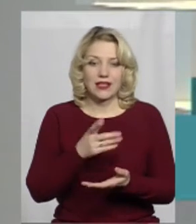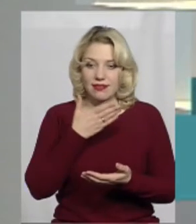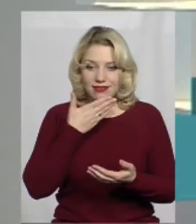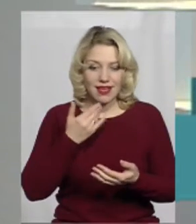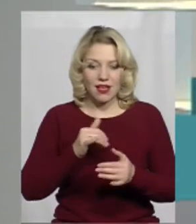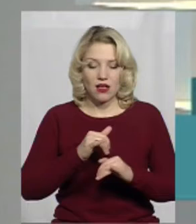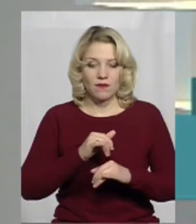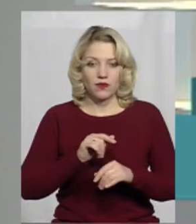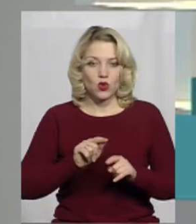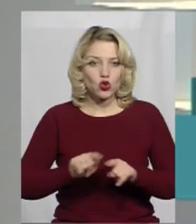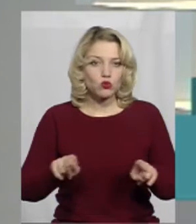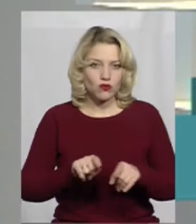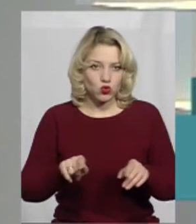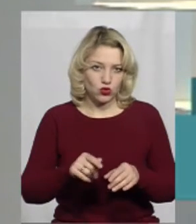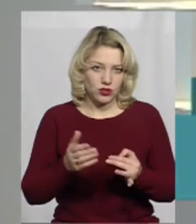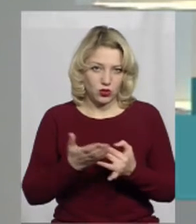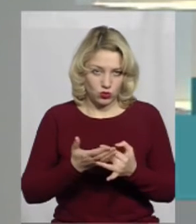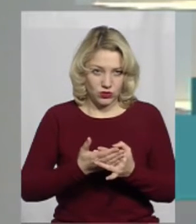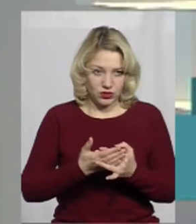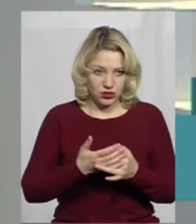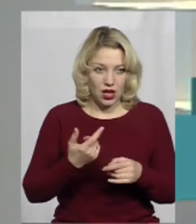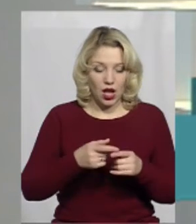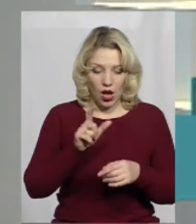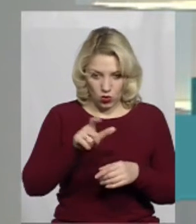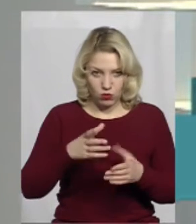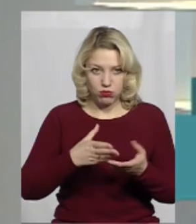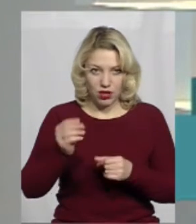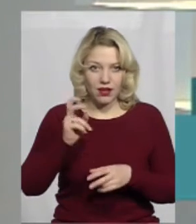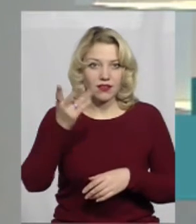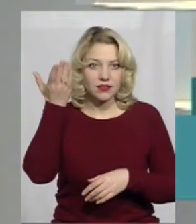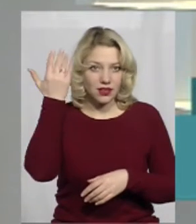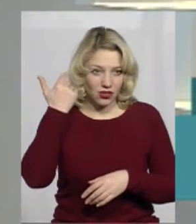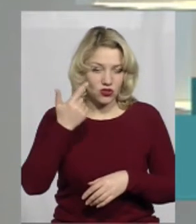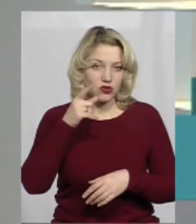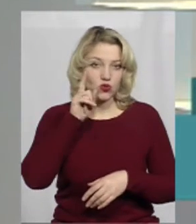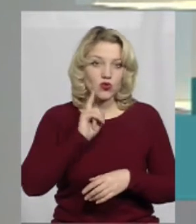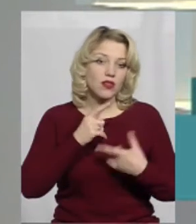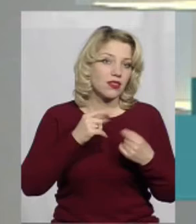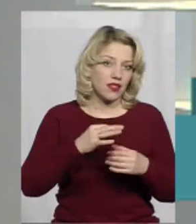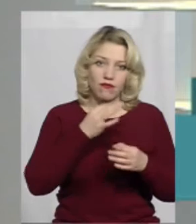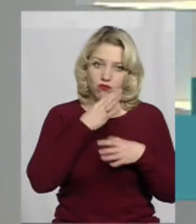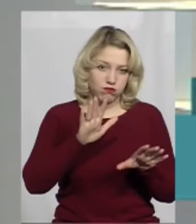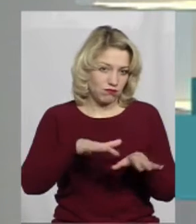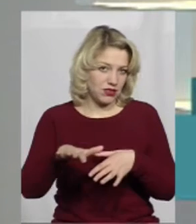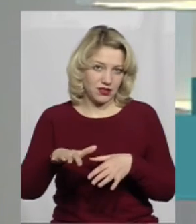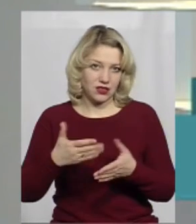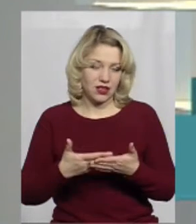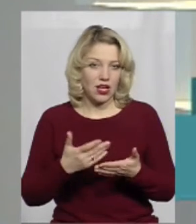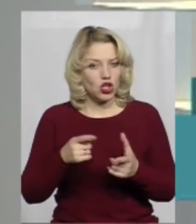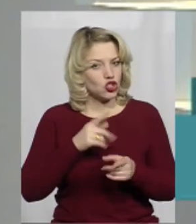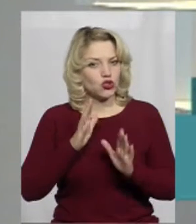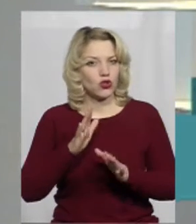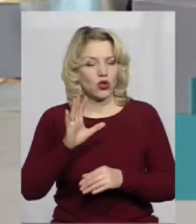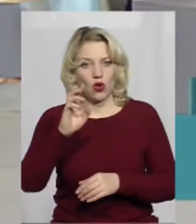субсидія, люди за них сплачують так, як і раніше, дає їм зручно? Чи все в Ощадбанк?